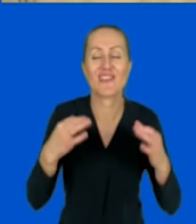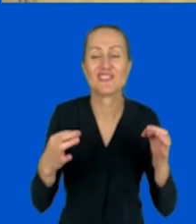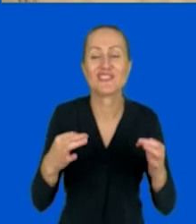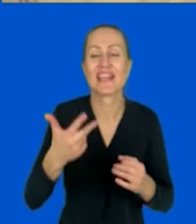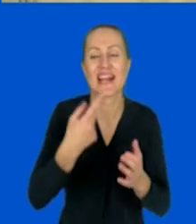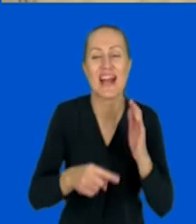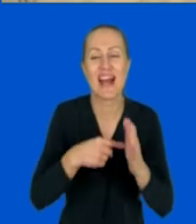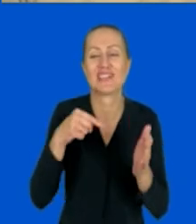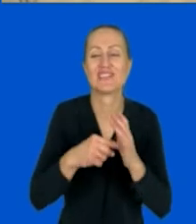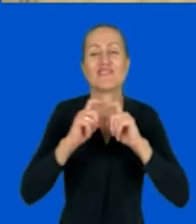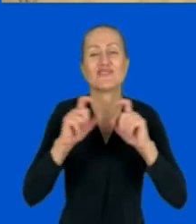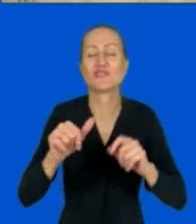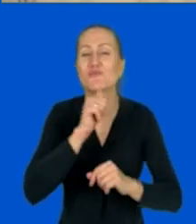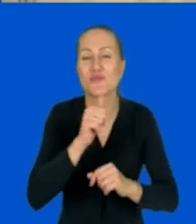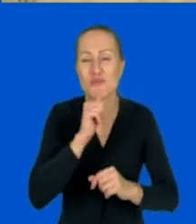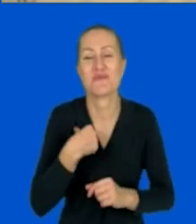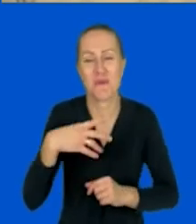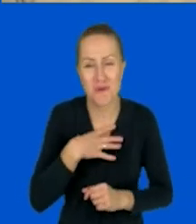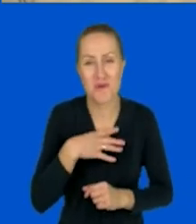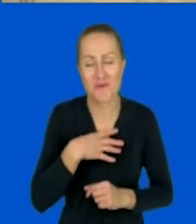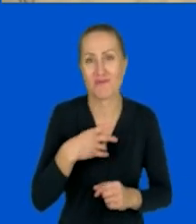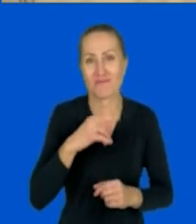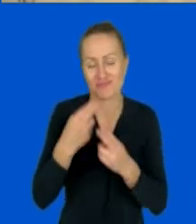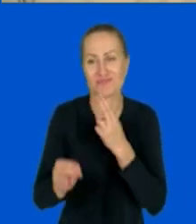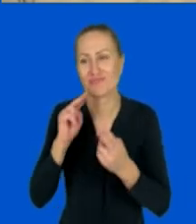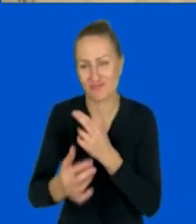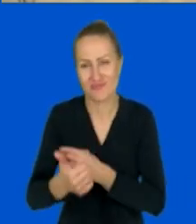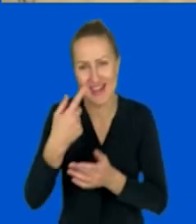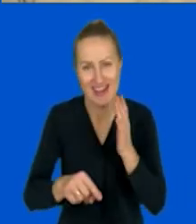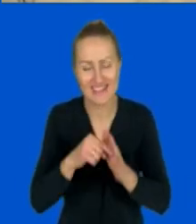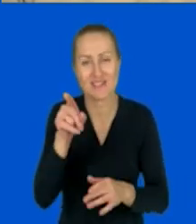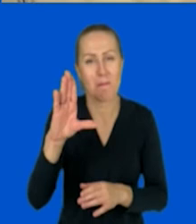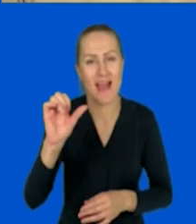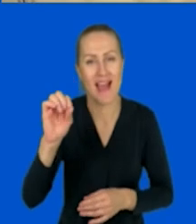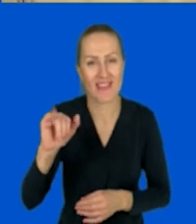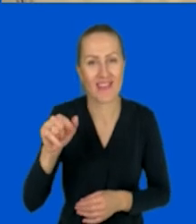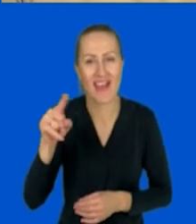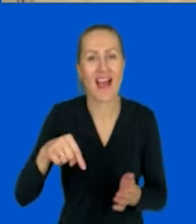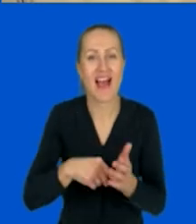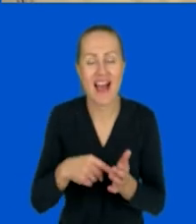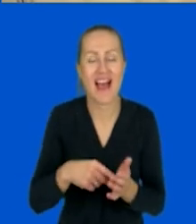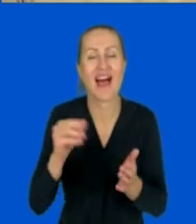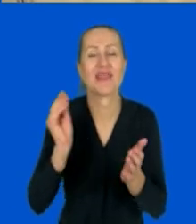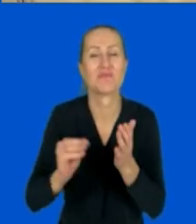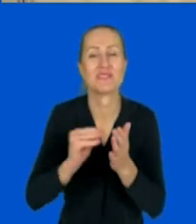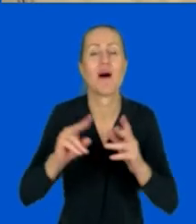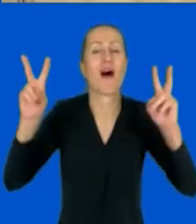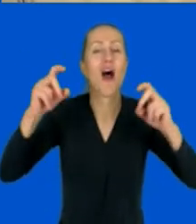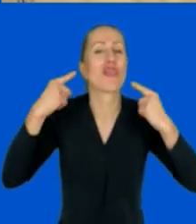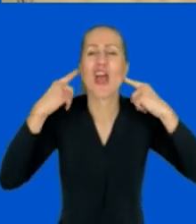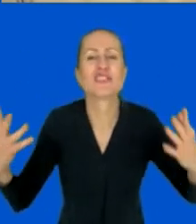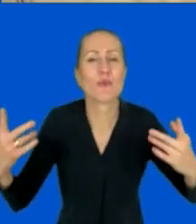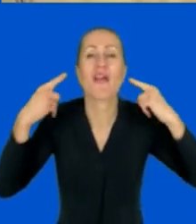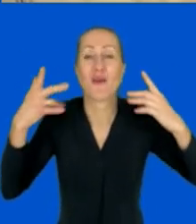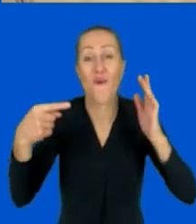takie zdanie wypowiadałam. No widzę, że Beata już napisała. Nie słychać. Takie zdanie słychać najczęściej. No